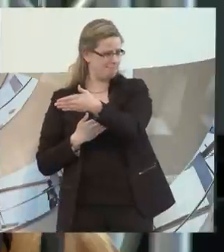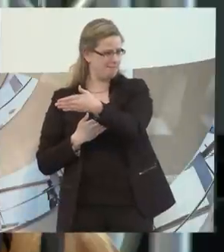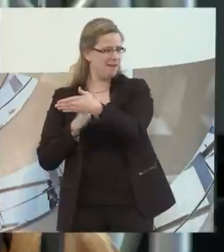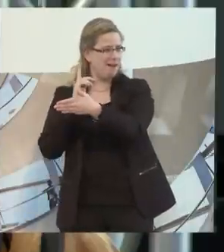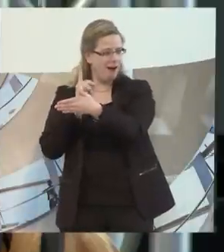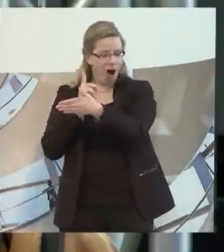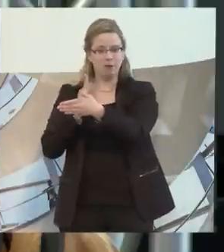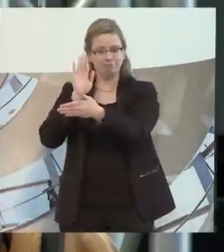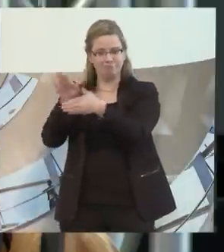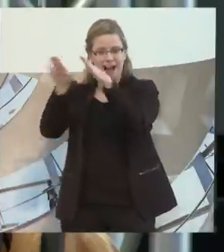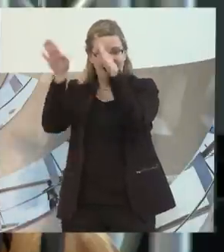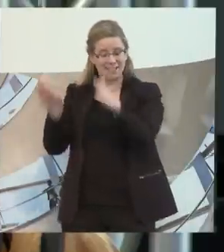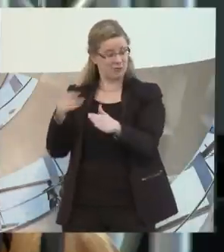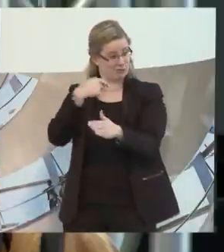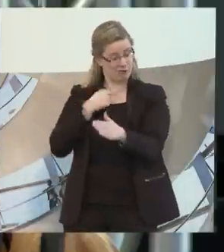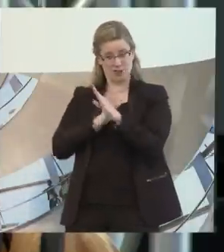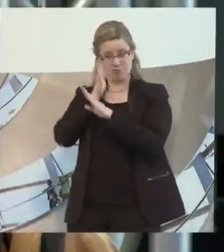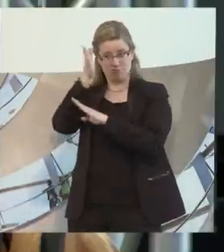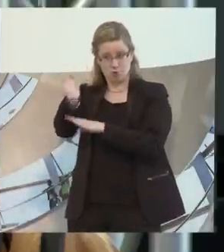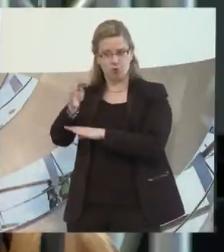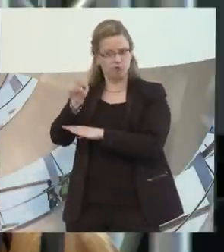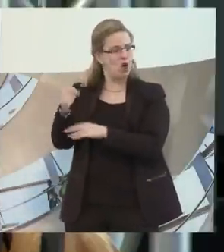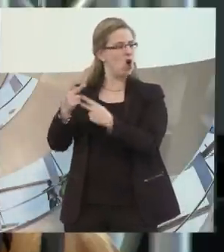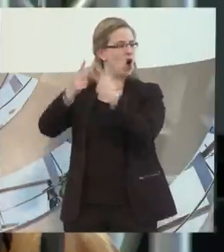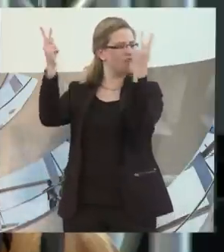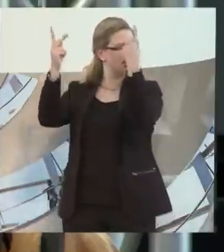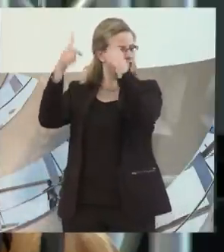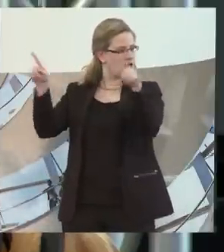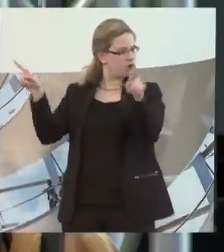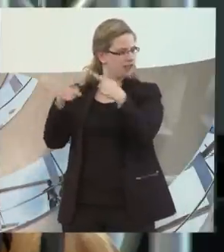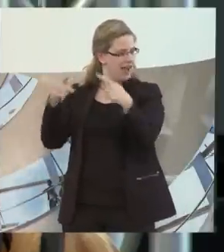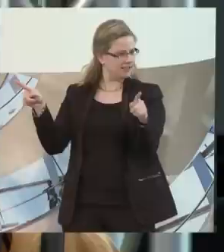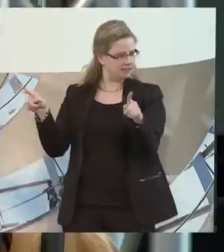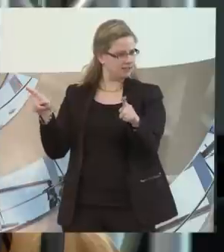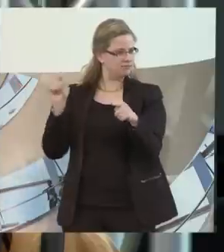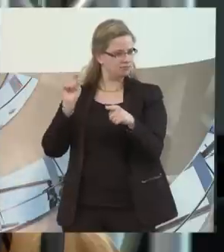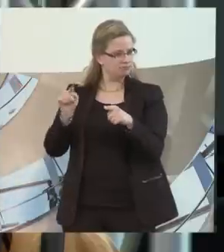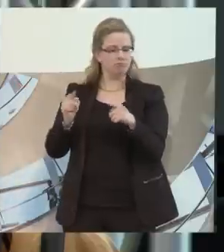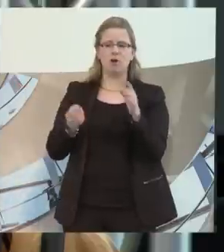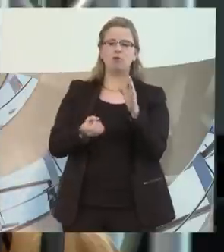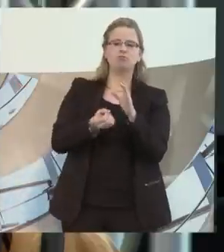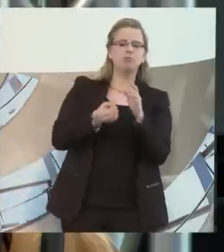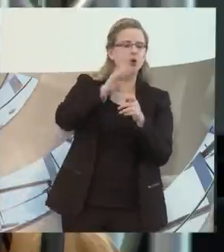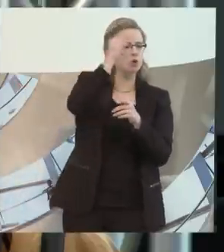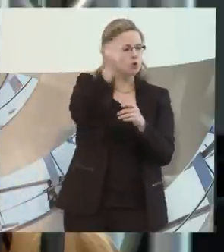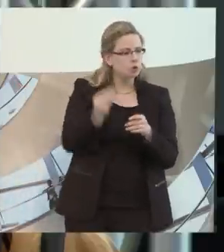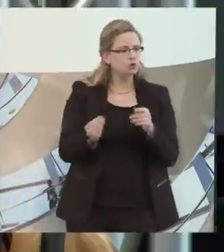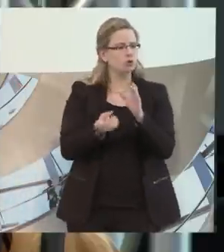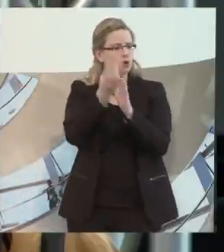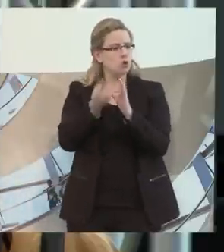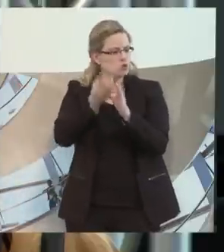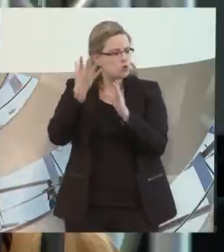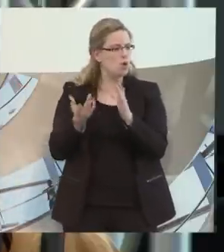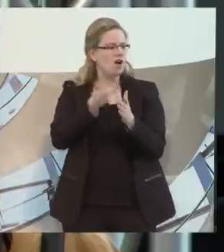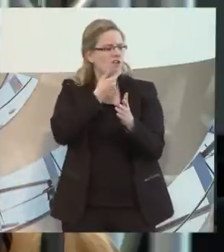wir in eure Einrichtungen kommen, dann sind das auch öffentliche Konzerte, um auch da über die Kunst und Kultur den Abbau von